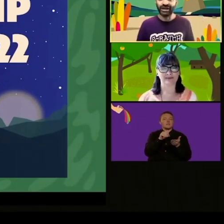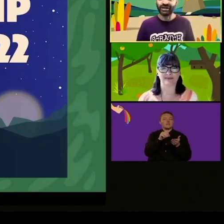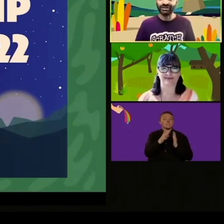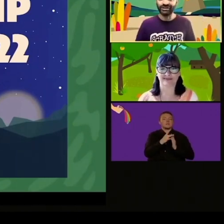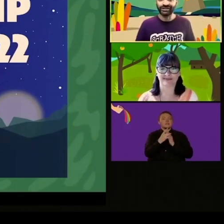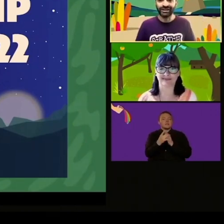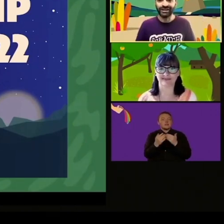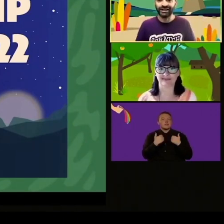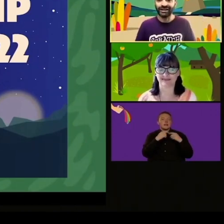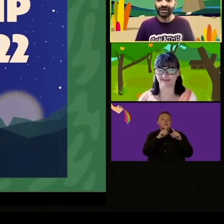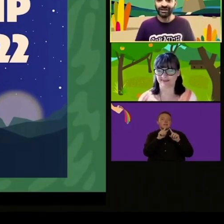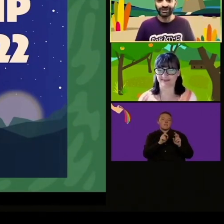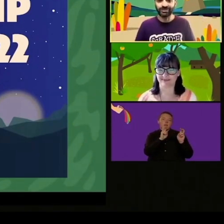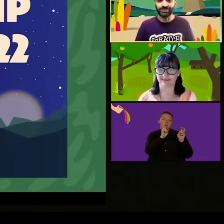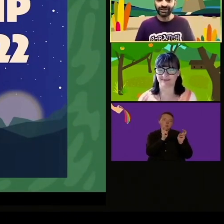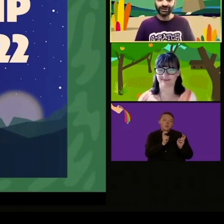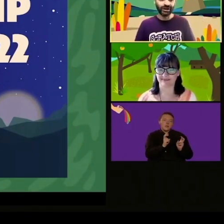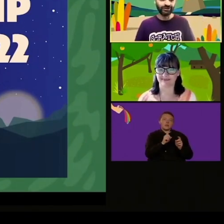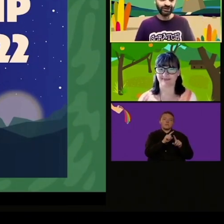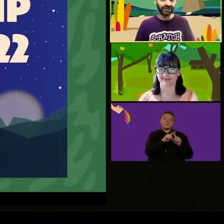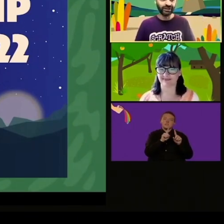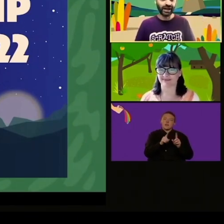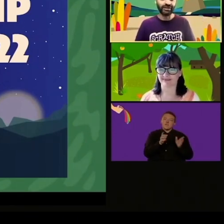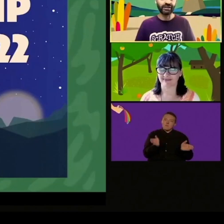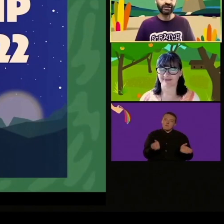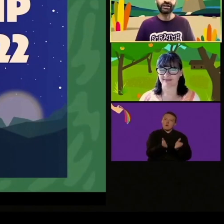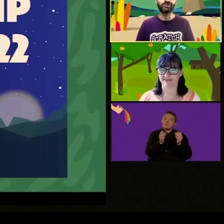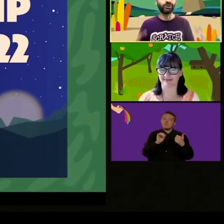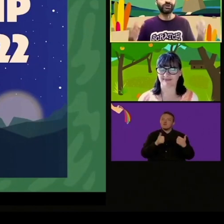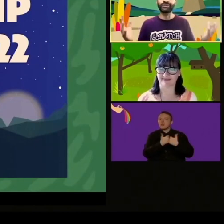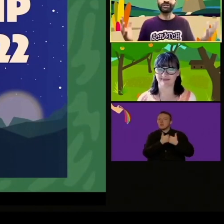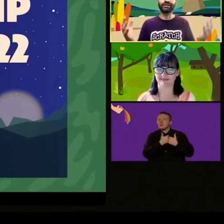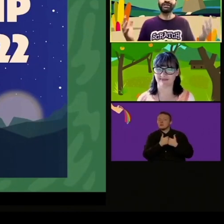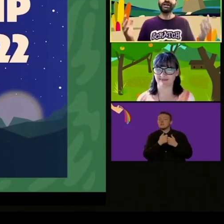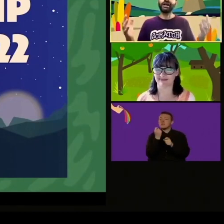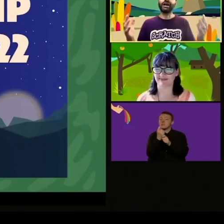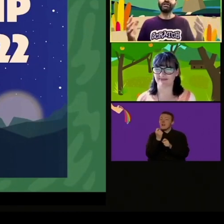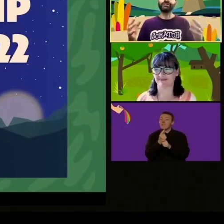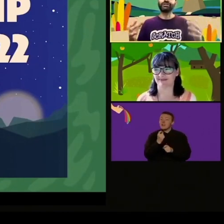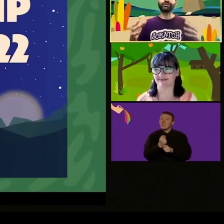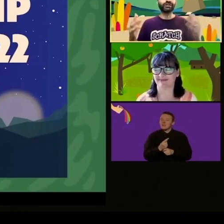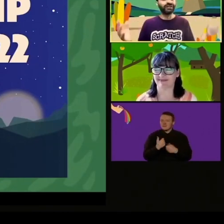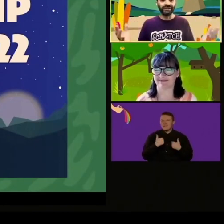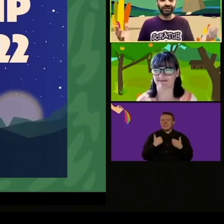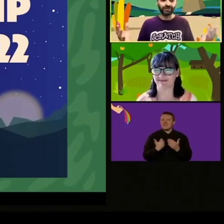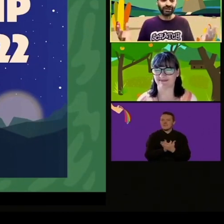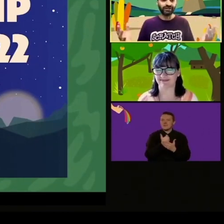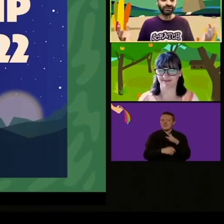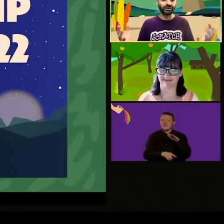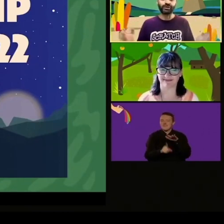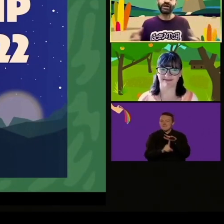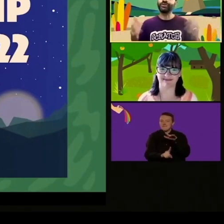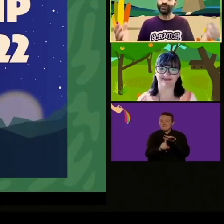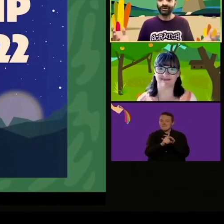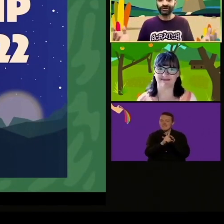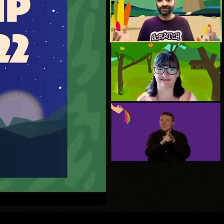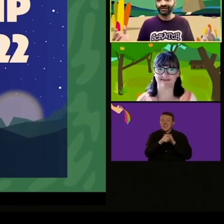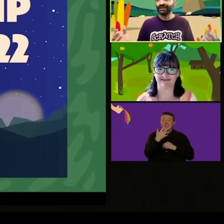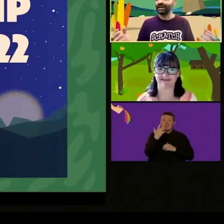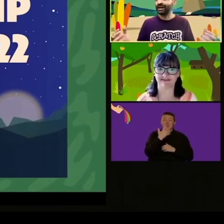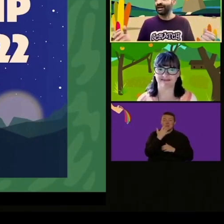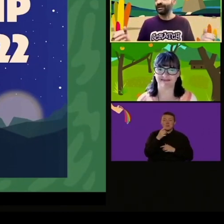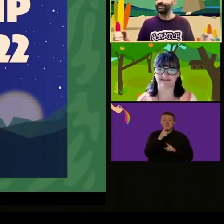poter interpretare i nostri team, perché stiamo collaborando in diversi progetti, quindi è molto